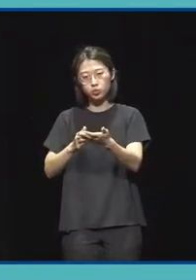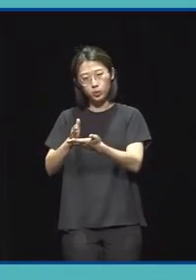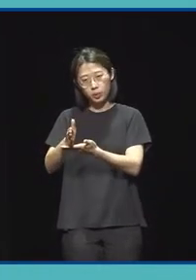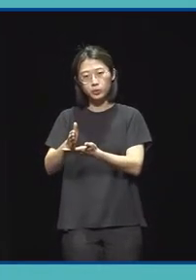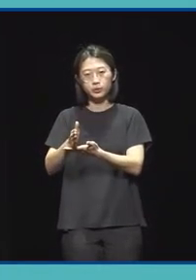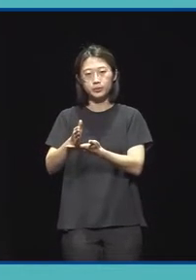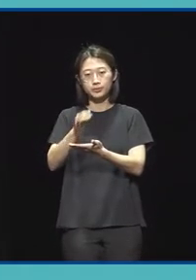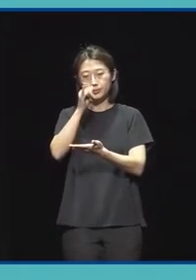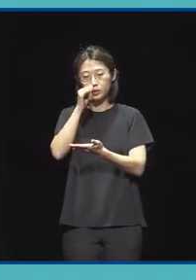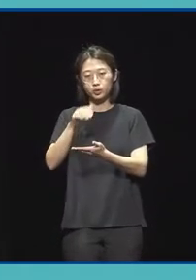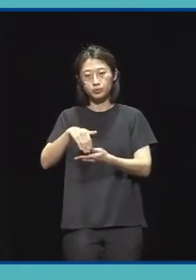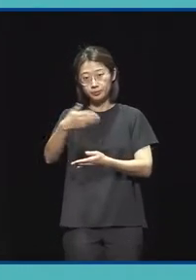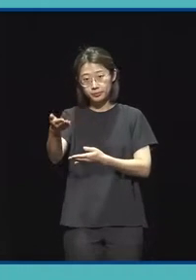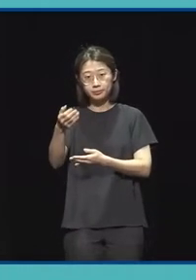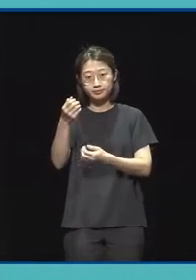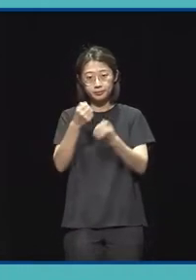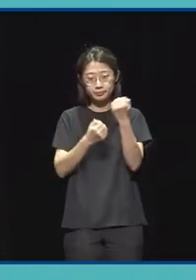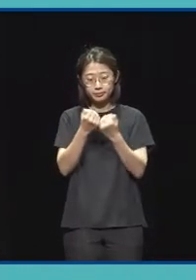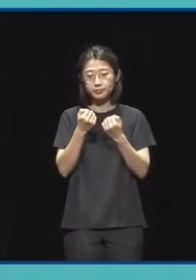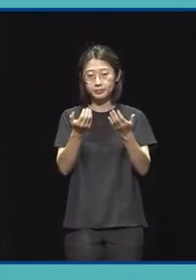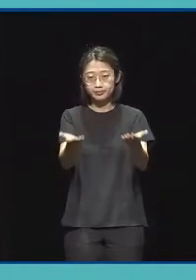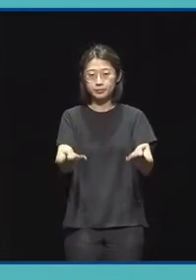뒤에서 더 자세하게 설명드리겠습니다.